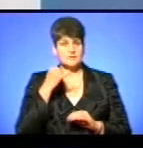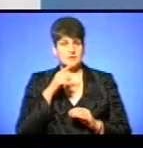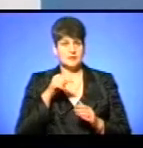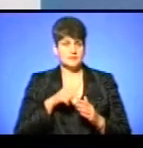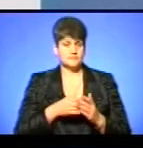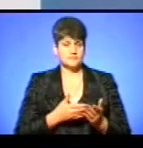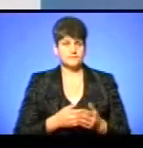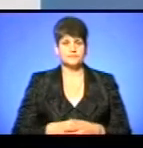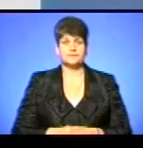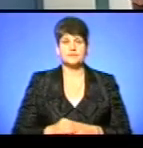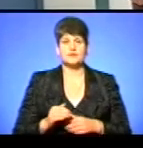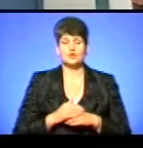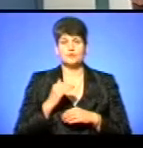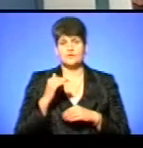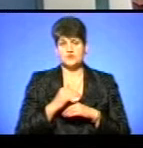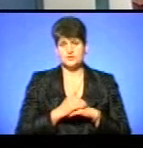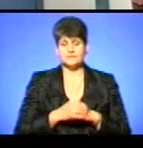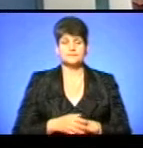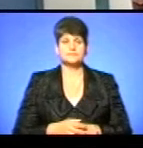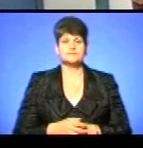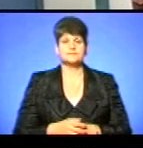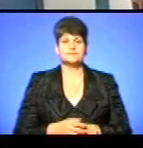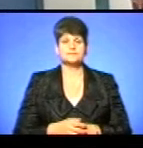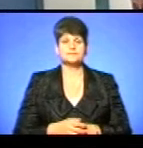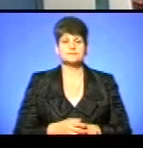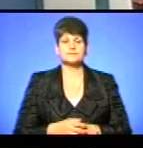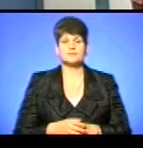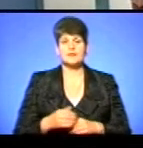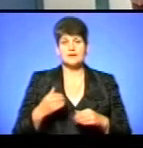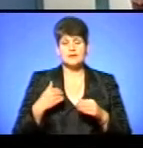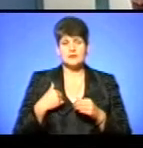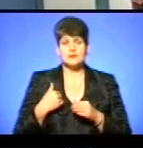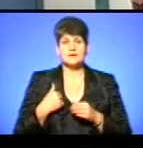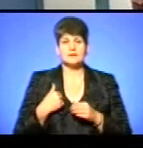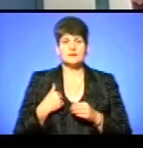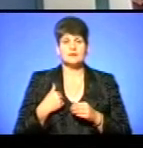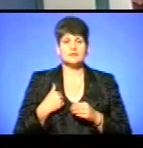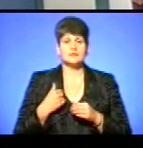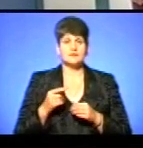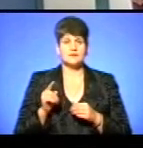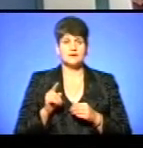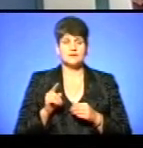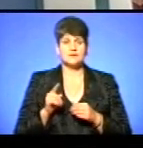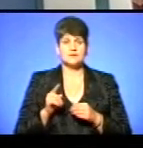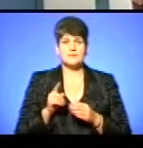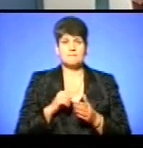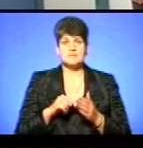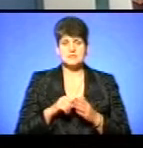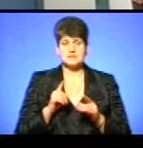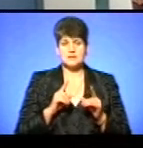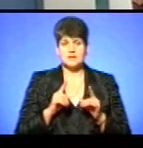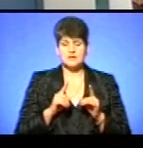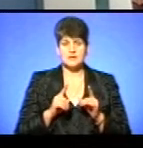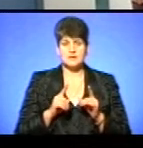Доброго вечора. Добрий вечір. Так, говоріть. Я хотіла сказати, що правильно робить міська рада, що